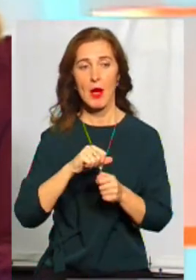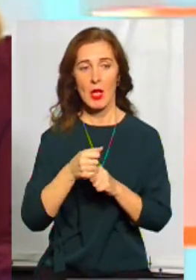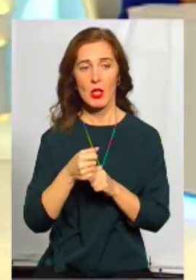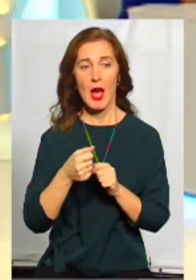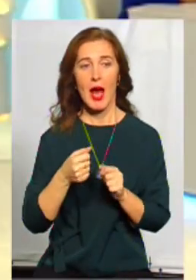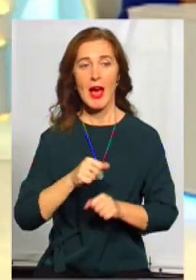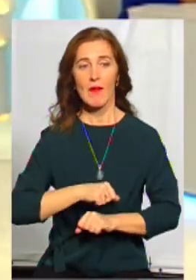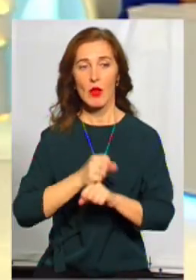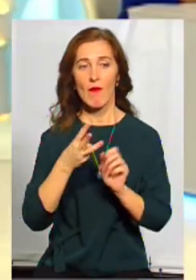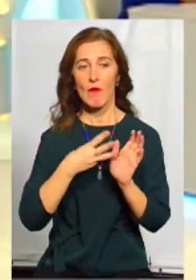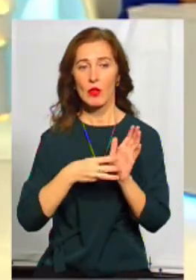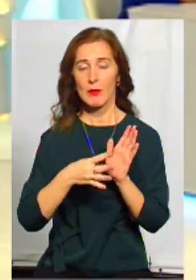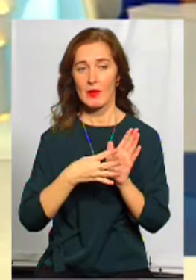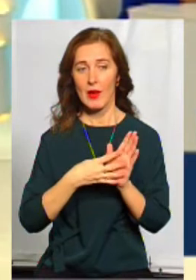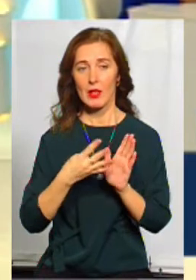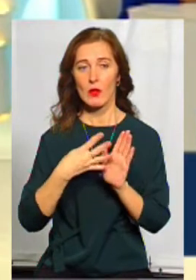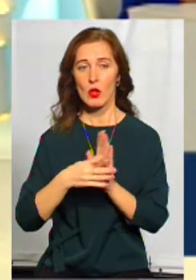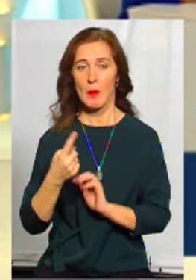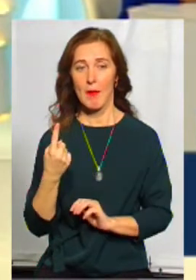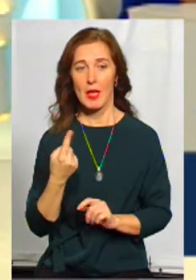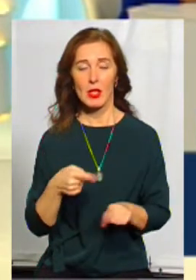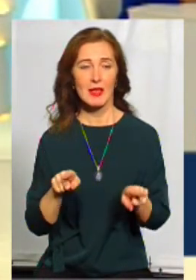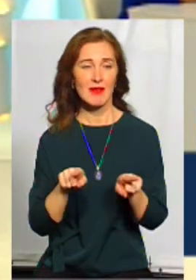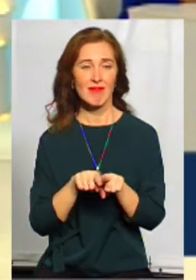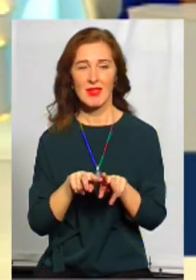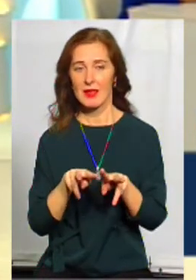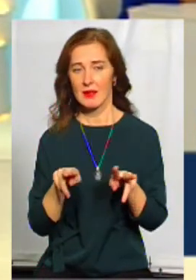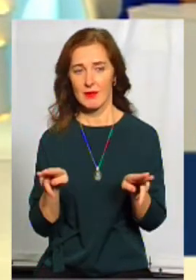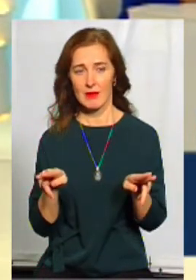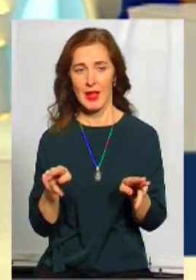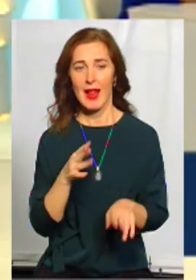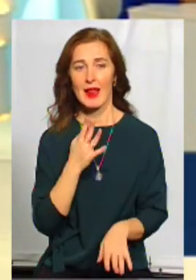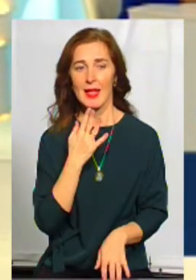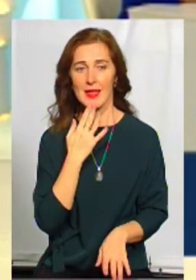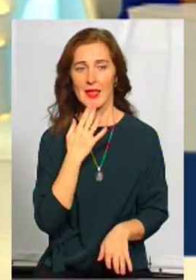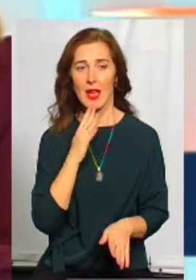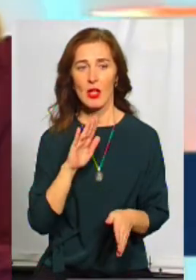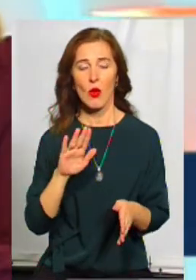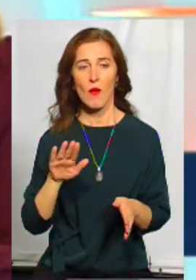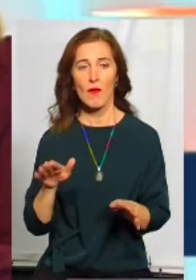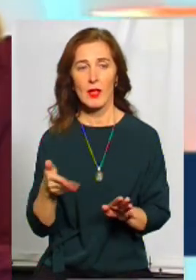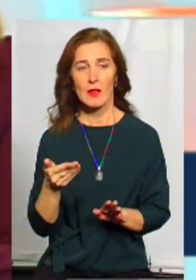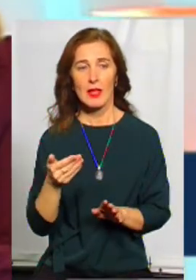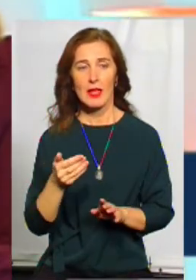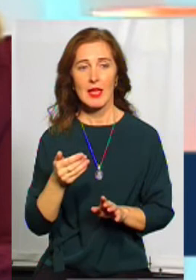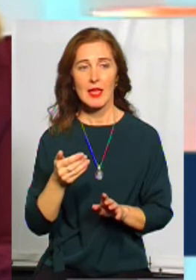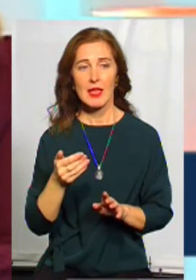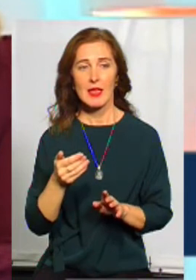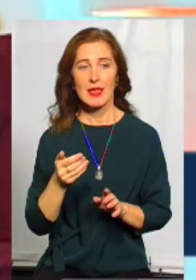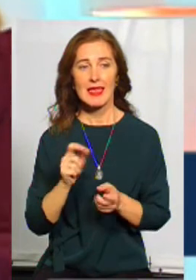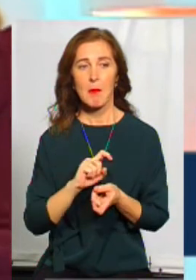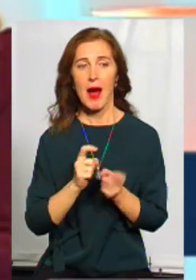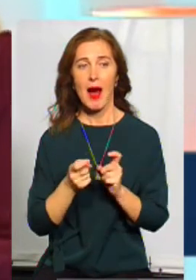89-91 рік – це одна і та сама совість національно визвольних змагань нашої